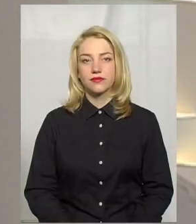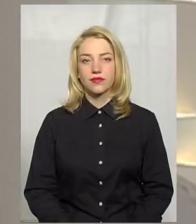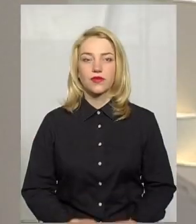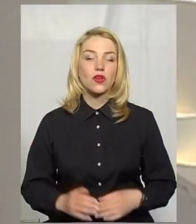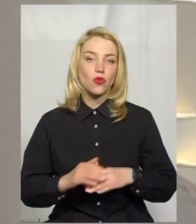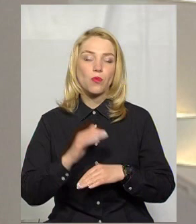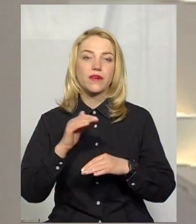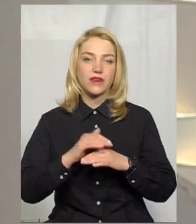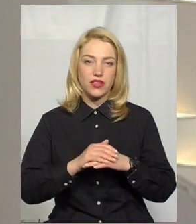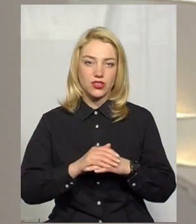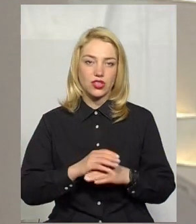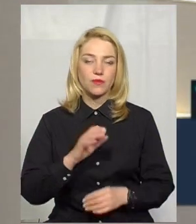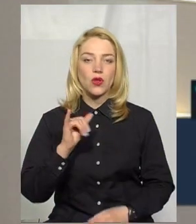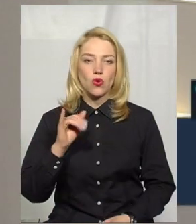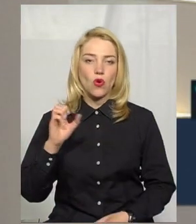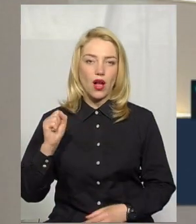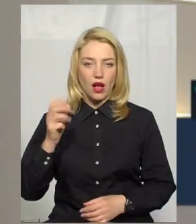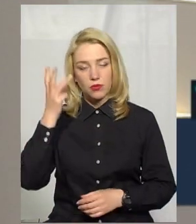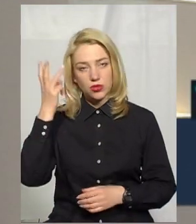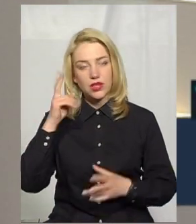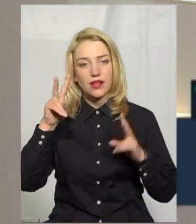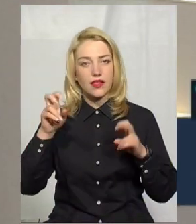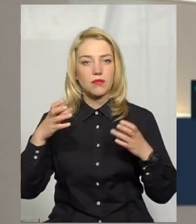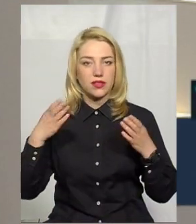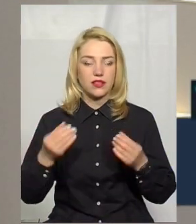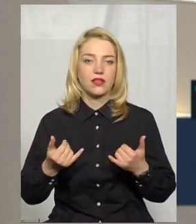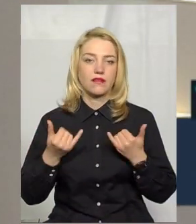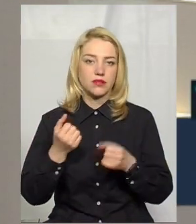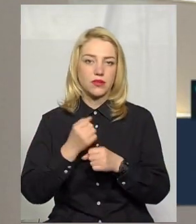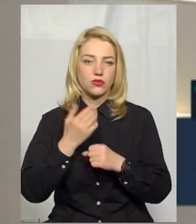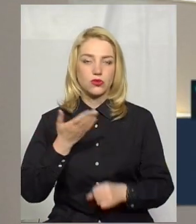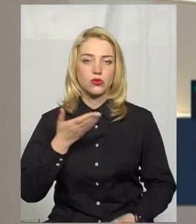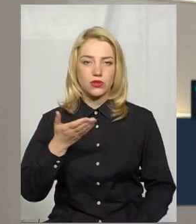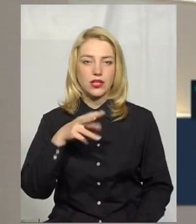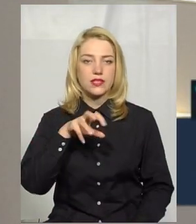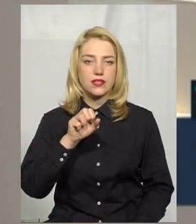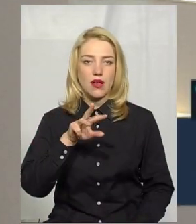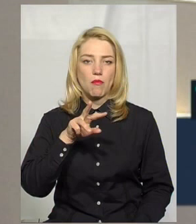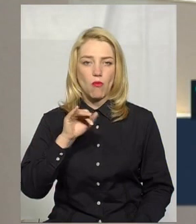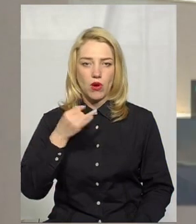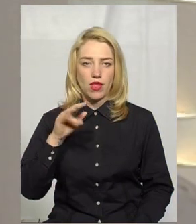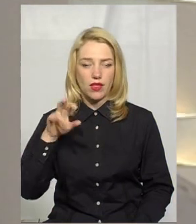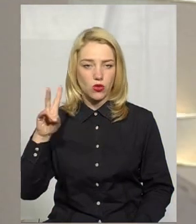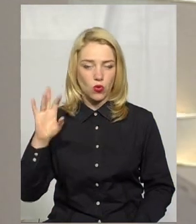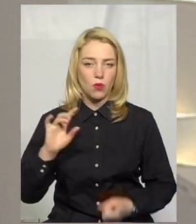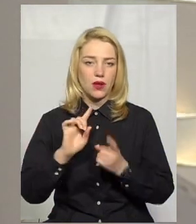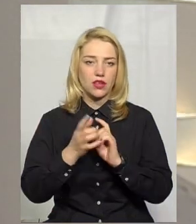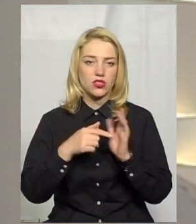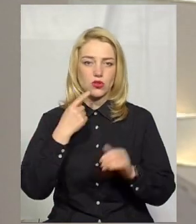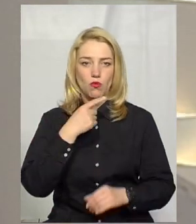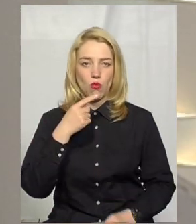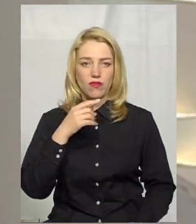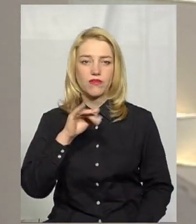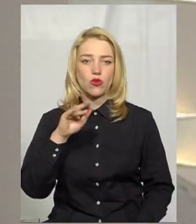Добрий вечір. На ЮАП «Ділля» тема дня. Мене звати Алла Самойенко, на жестову мову перекладає Оксана Фіновська.